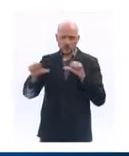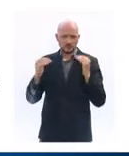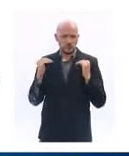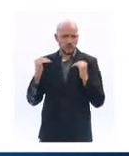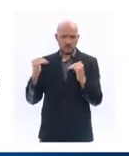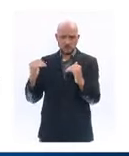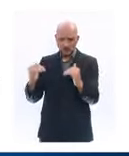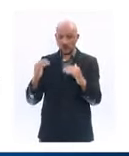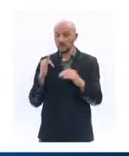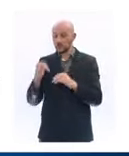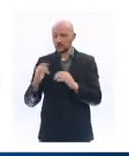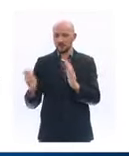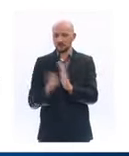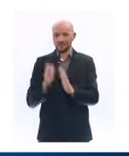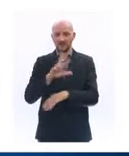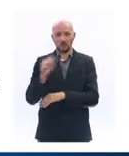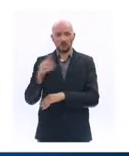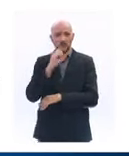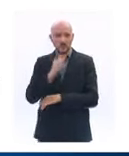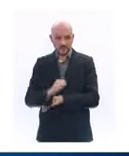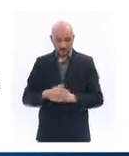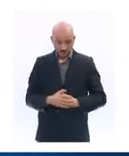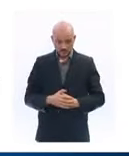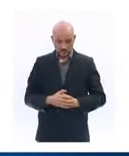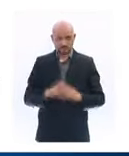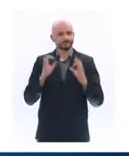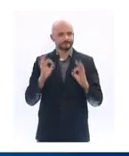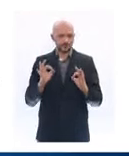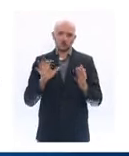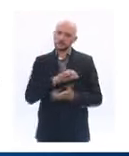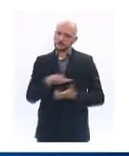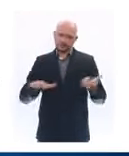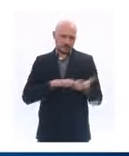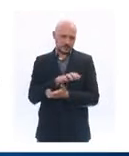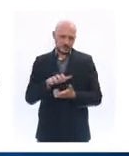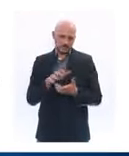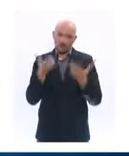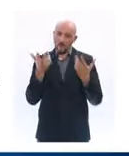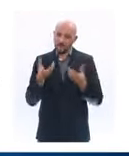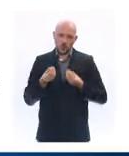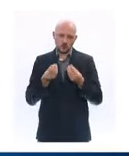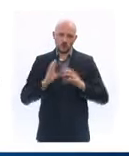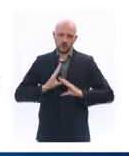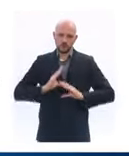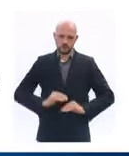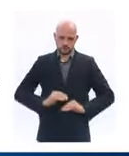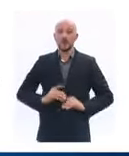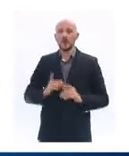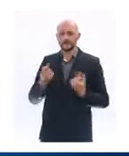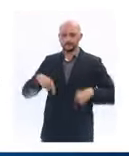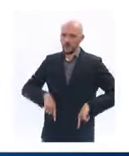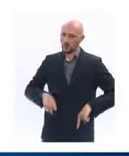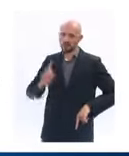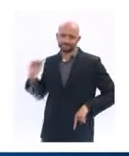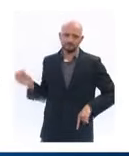décembre. Dans cette période de crise, je veux assurer les Françaises et les Français que nous sommes pleinement mobilisés pour